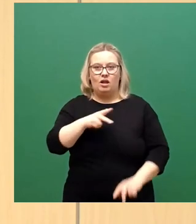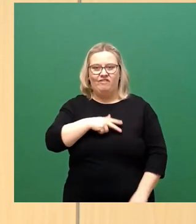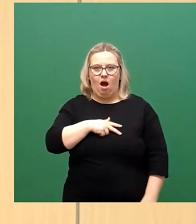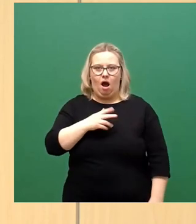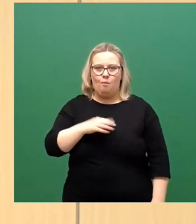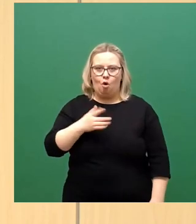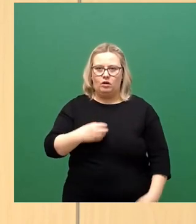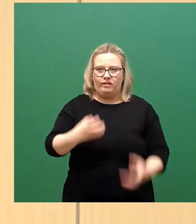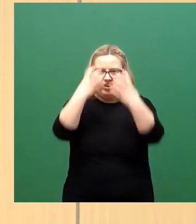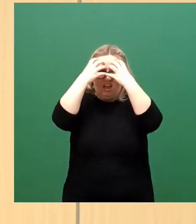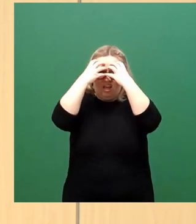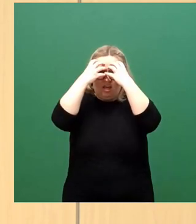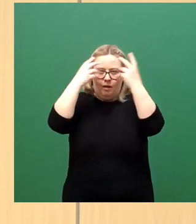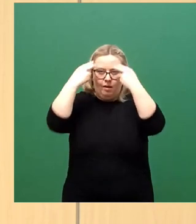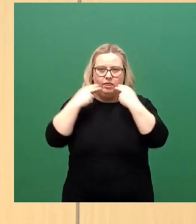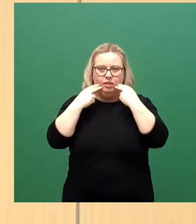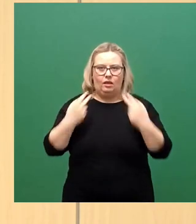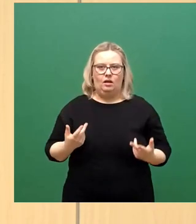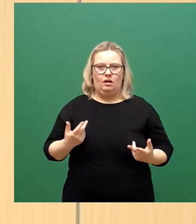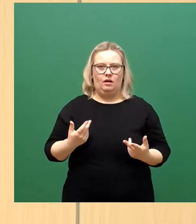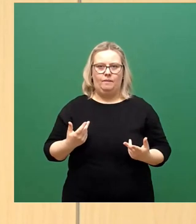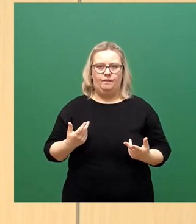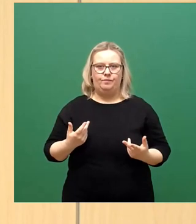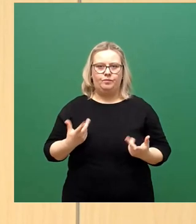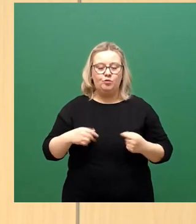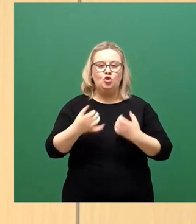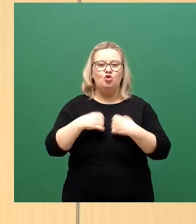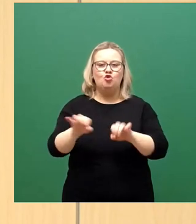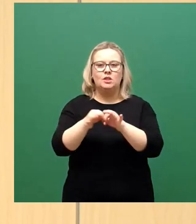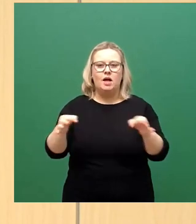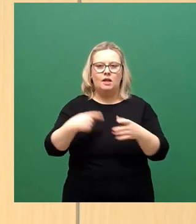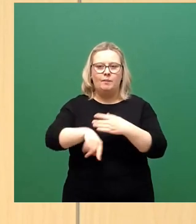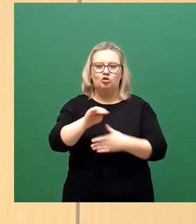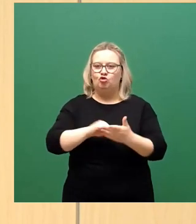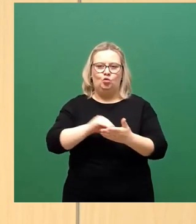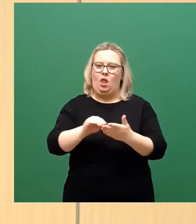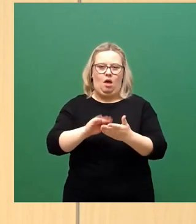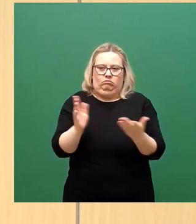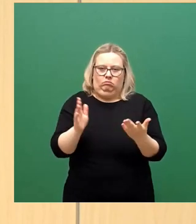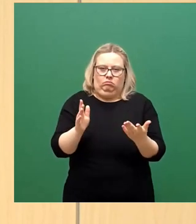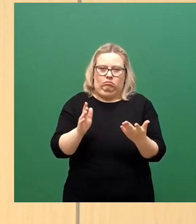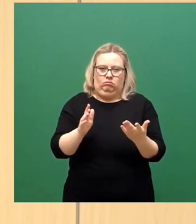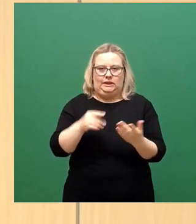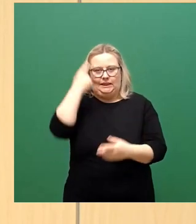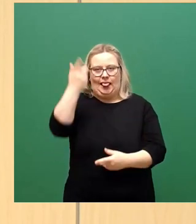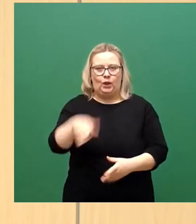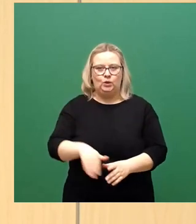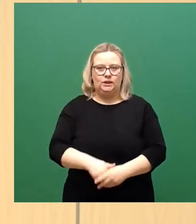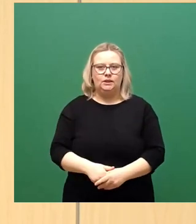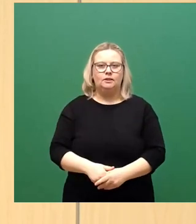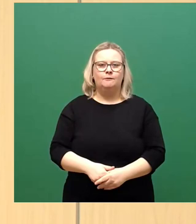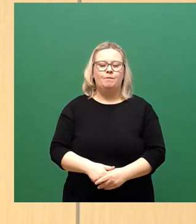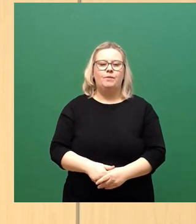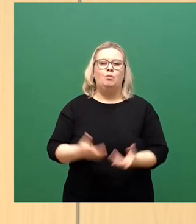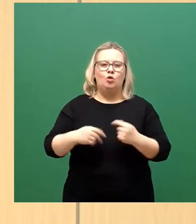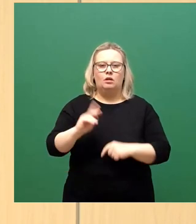Kloßköpfe vor den Augen. Die sogenannten Schutzmaßnahmen in den Schulen taugen erwiesermaßen nichts. Von dem Trauerspiel um die